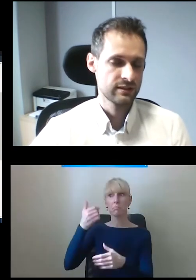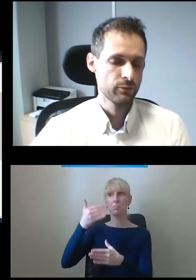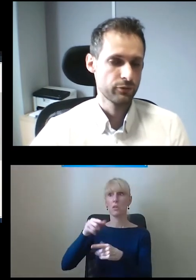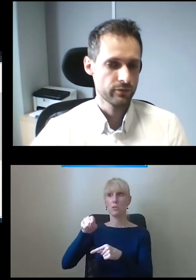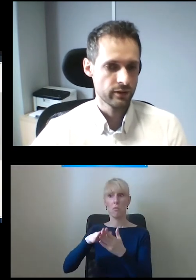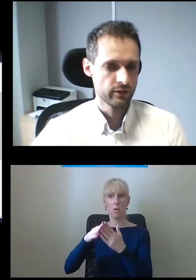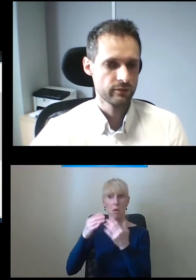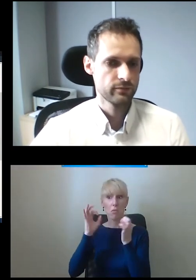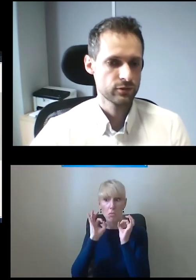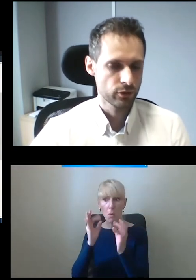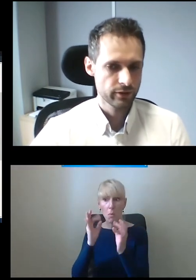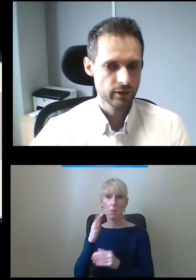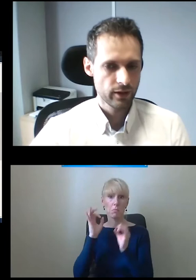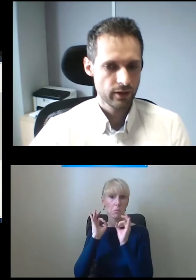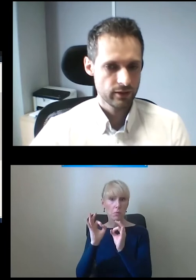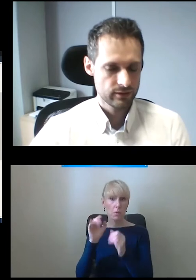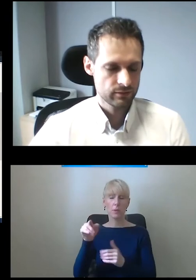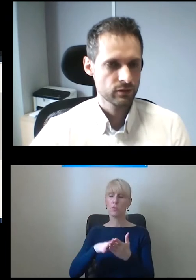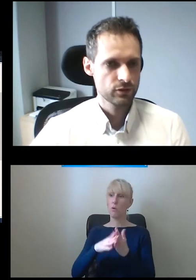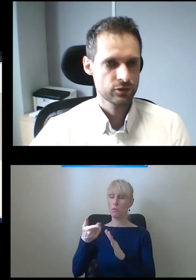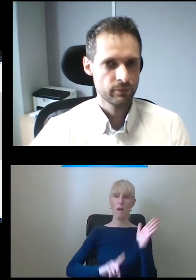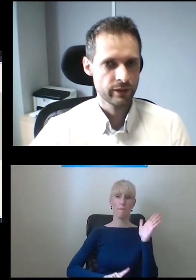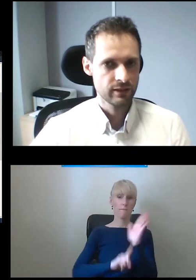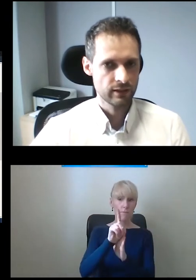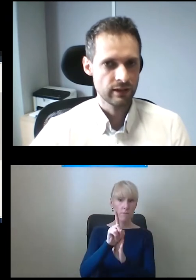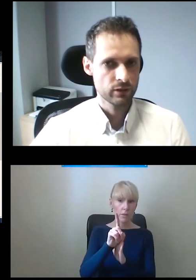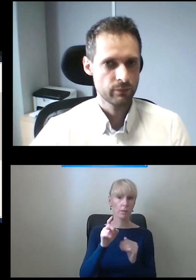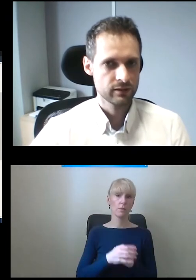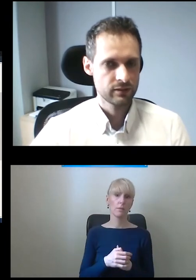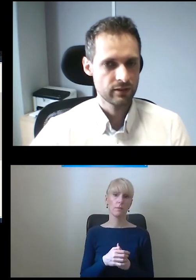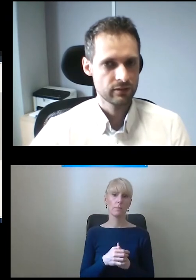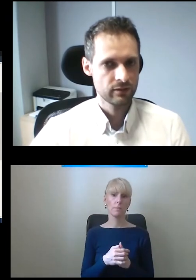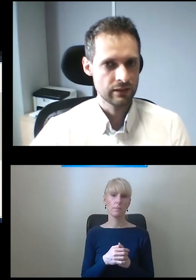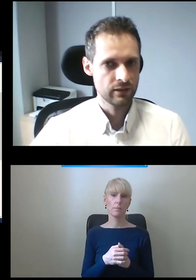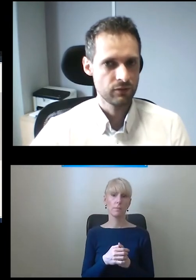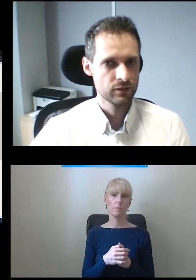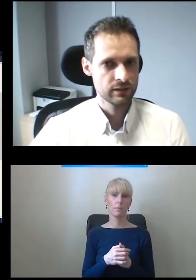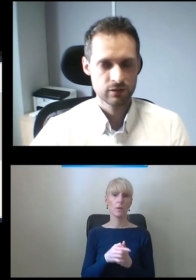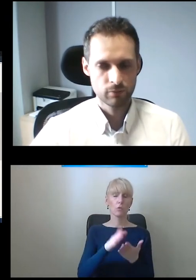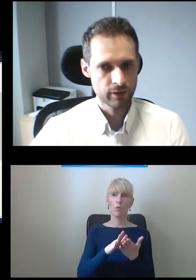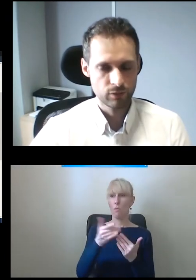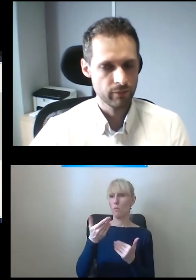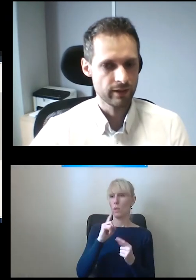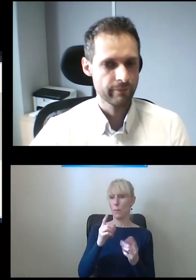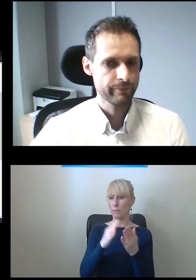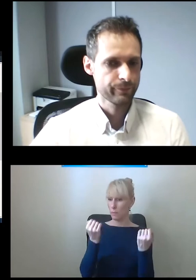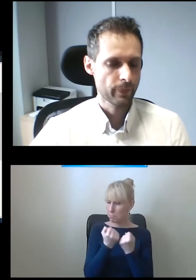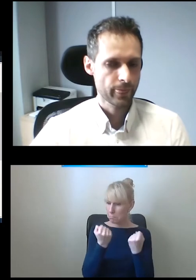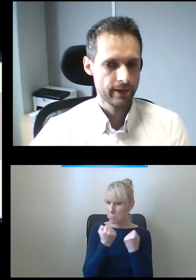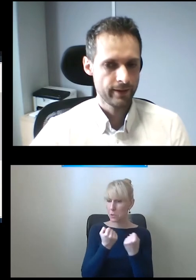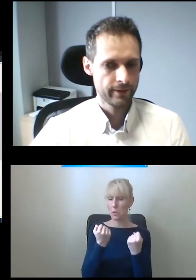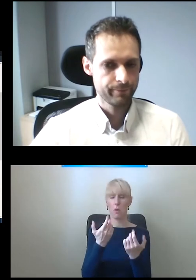systemów schodowych jest bardzo wysoka, czyli praca i nakład pracy na te windy są bardzo minimalne.